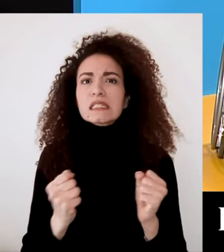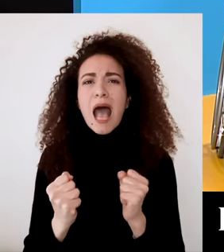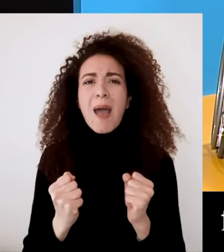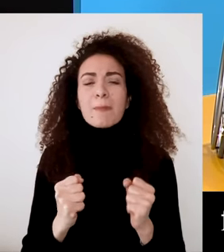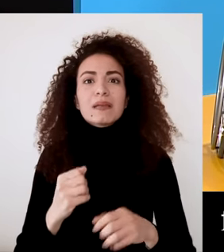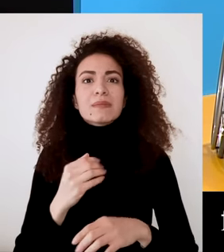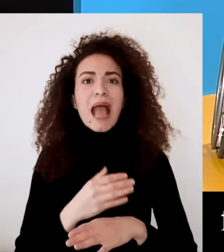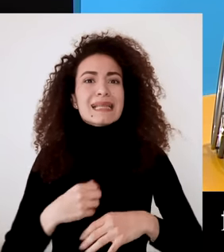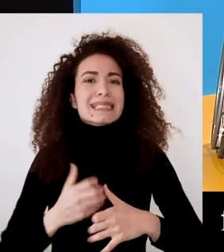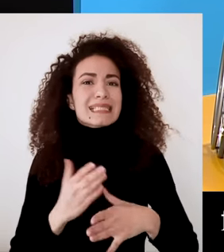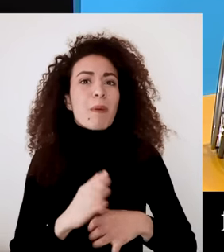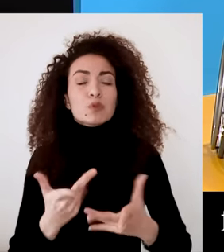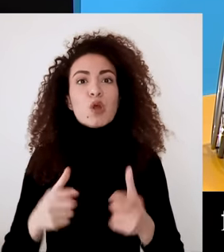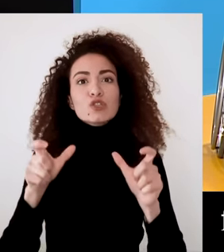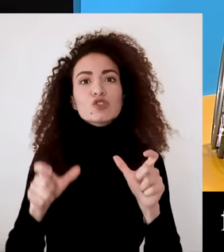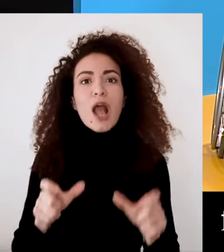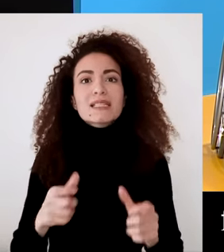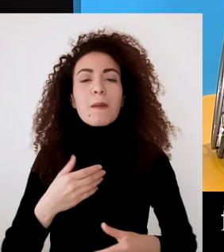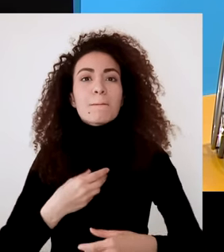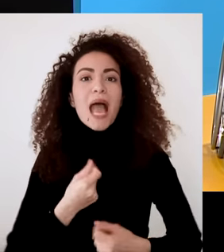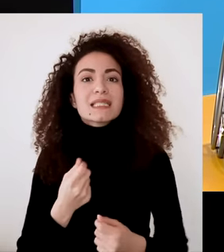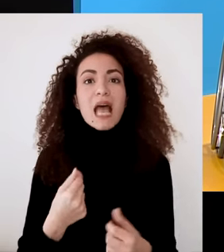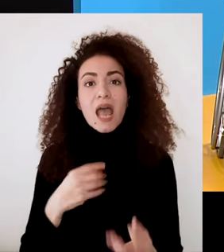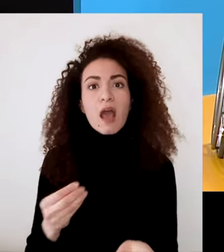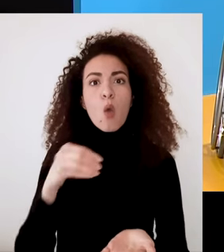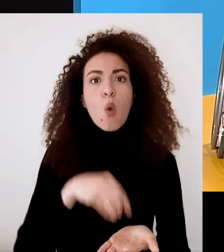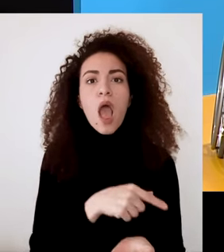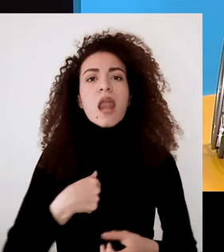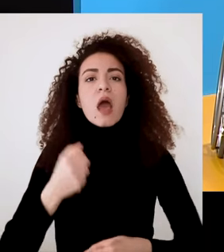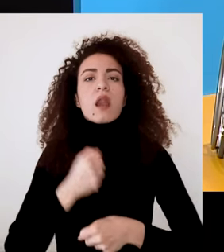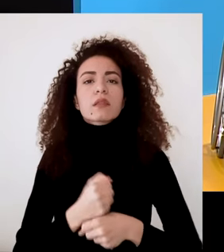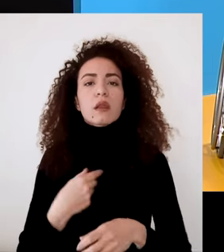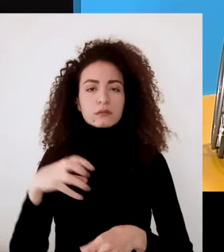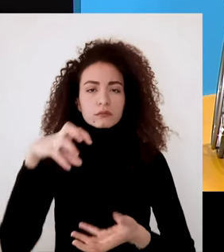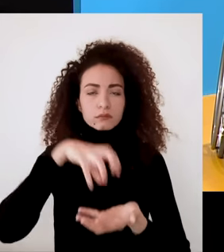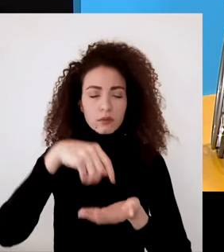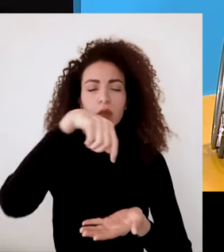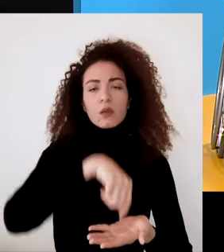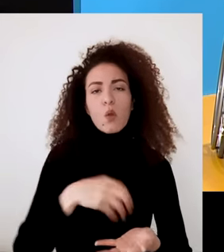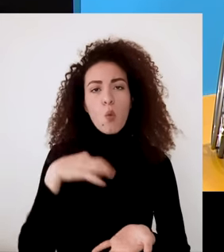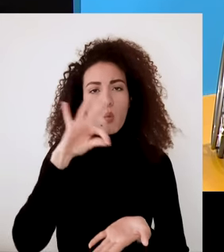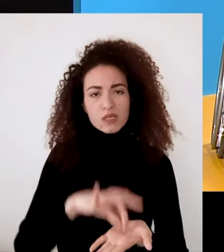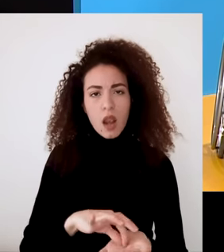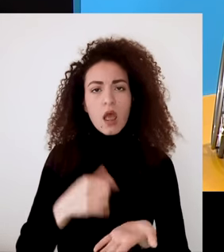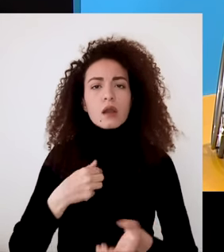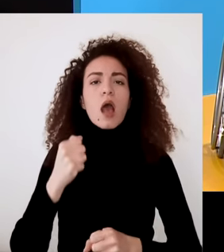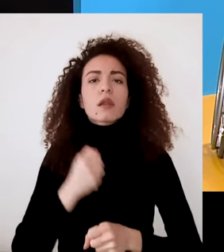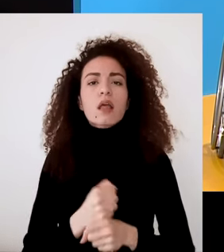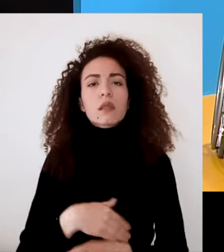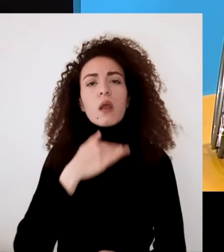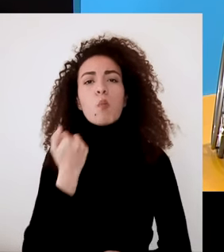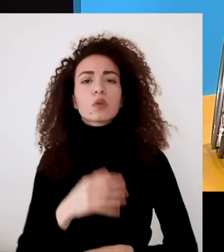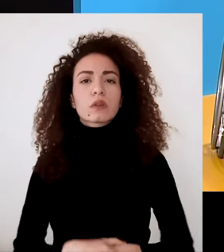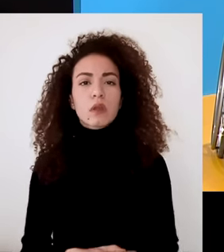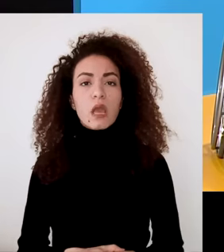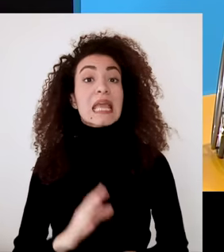نوع من غرف أمامية لانتظار الموت الجسدة من بعد ما تم تقييد حياة الشخص نفسيا وعلائقيا وقد يتعرض للأسف